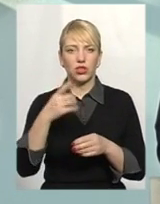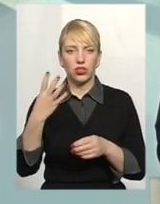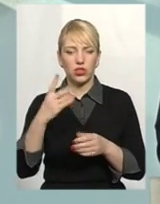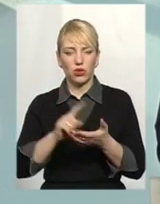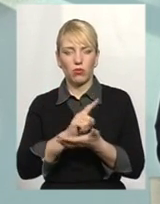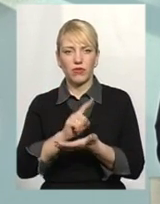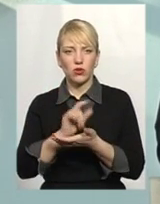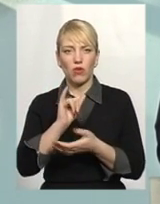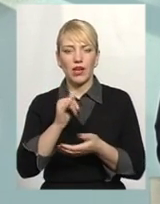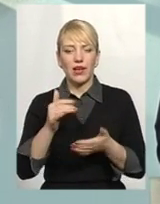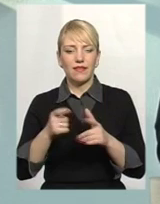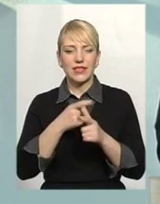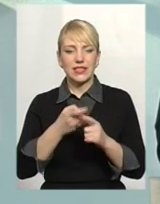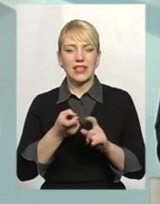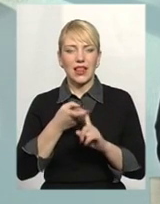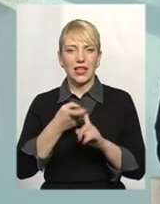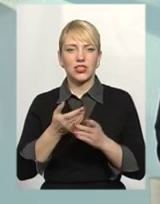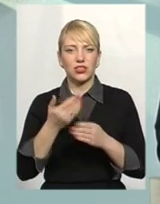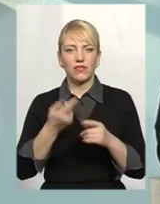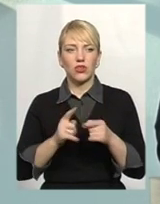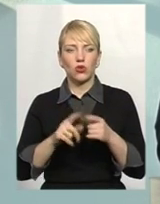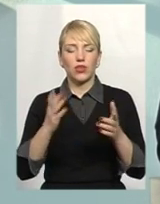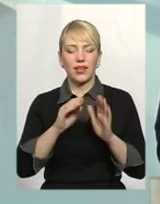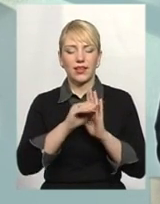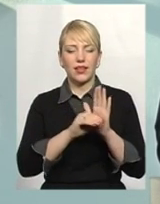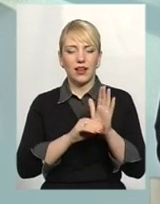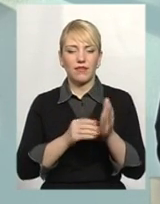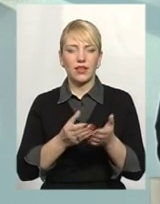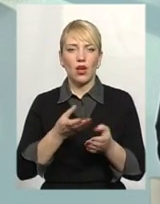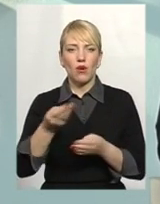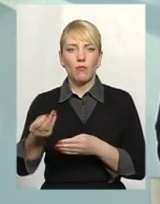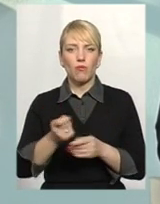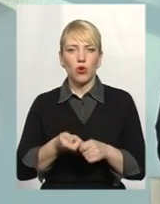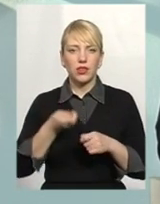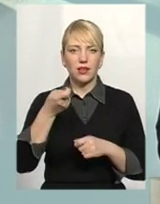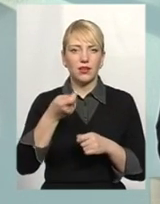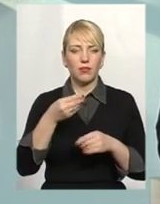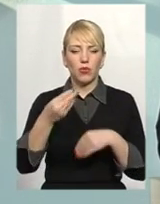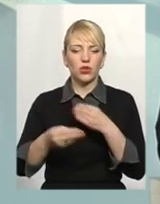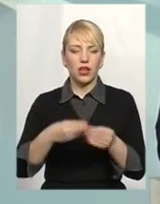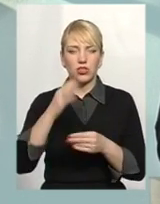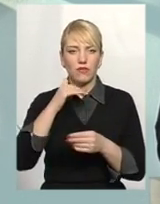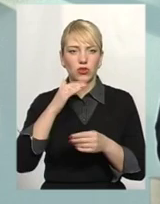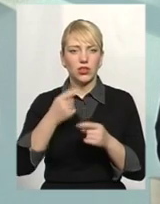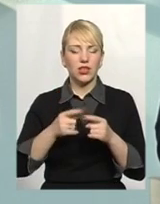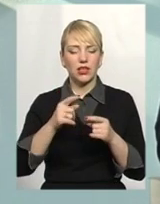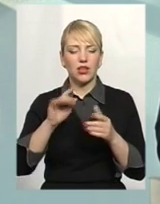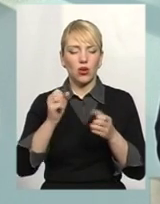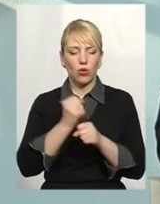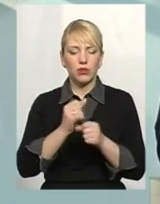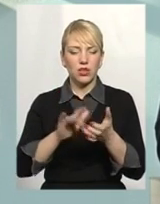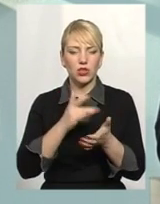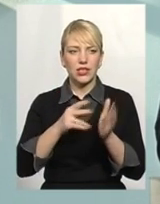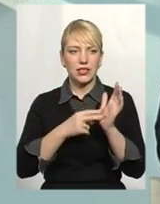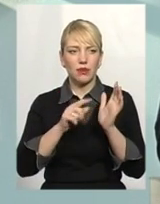'язково, і в залежності від того, який графік подачі гарячої води, робиться розрахунок до 7,1. Це в тому випадку, коли взагалі